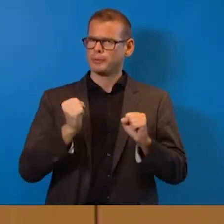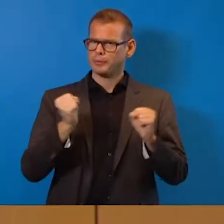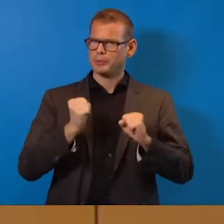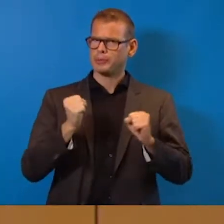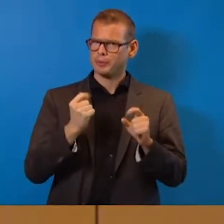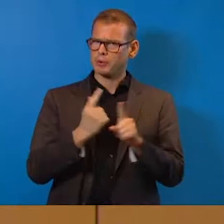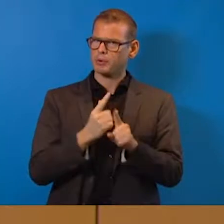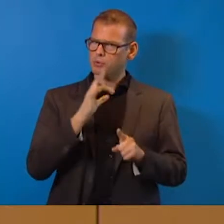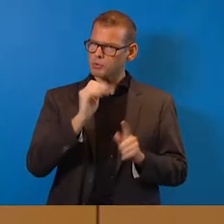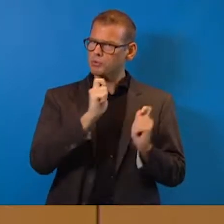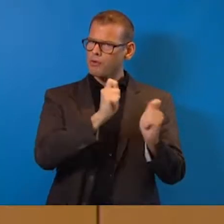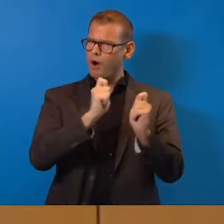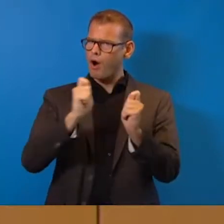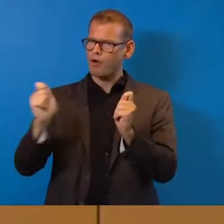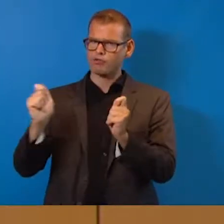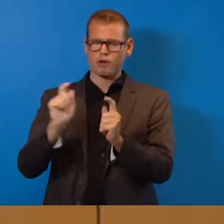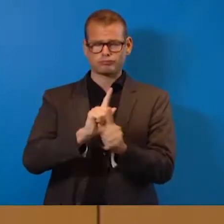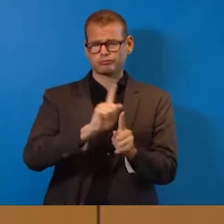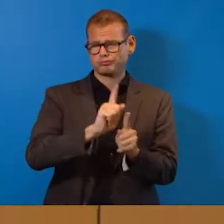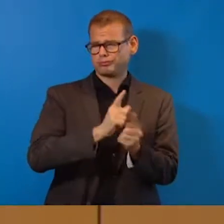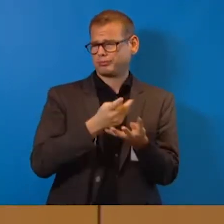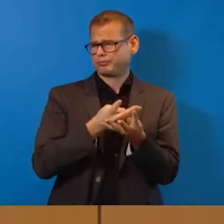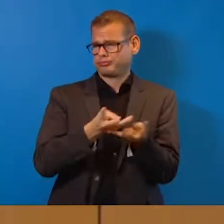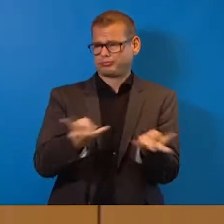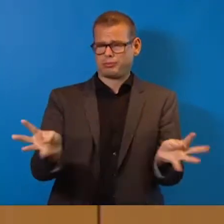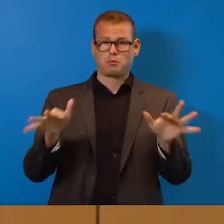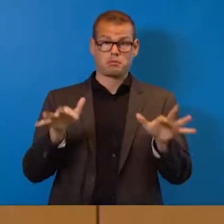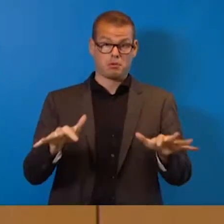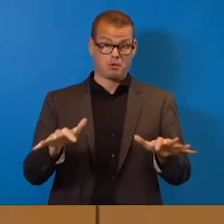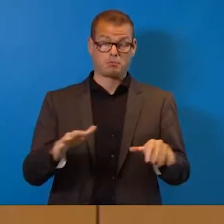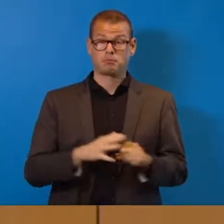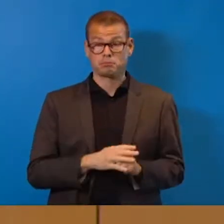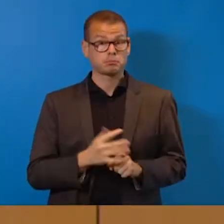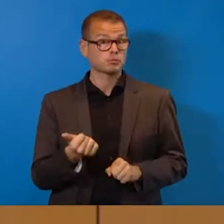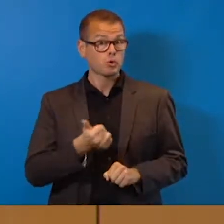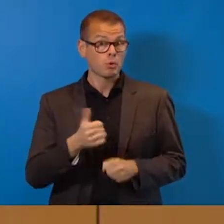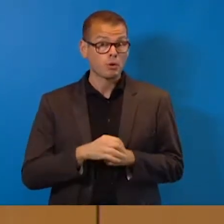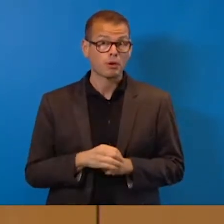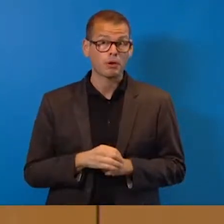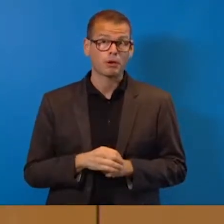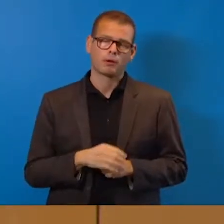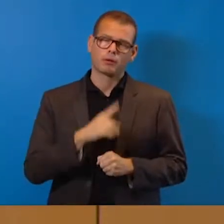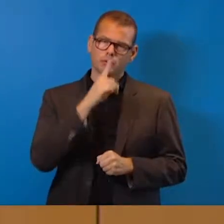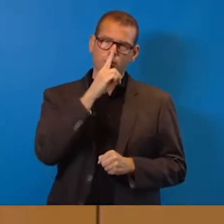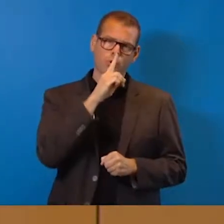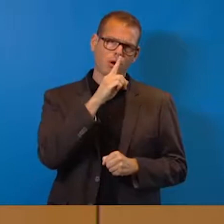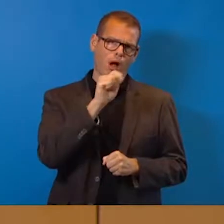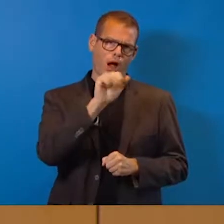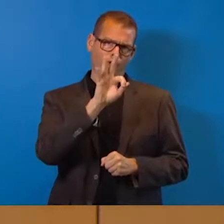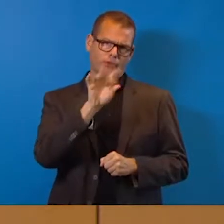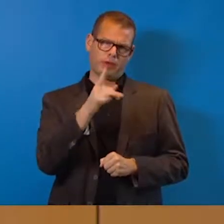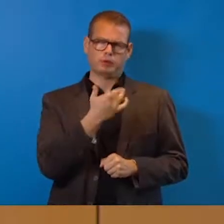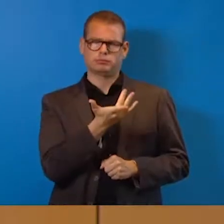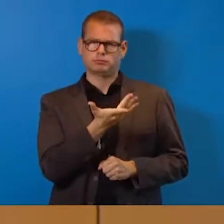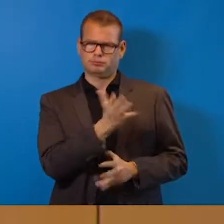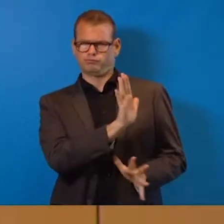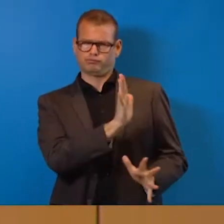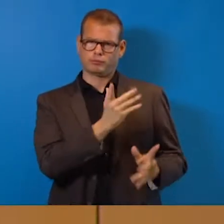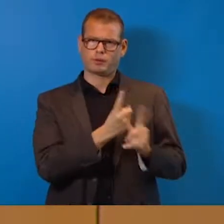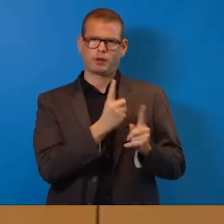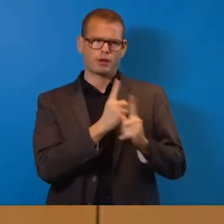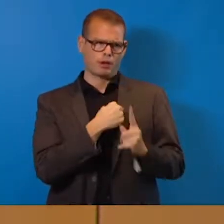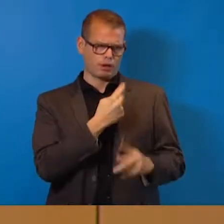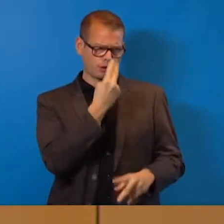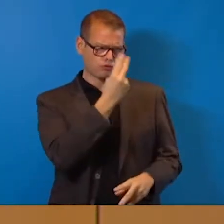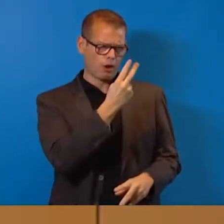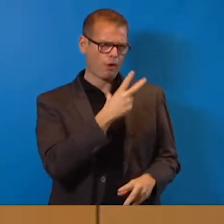Vielfalt hier richtig gute Vorschläge auf dem Tisch liegen. Das ist toll. Also bis auf AfD, die lasse ich mal außen vor, Herr Köhler, wir schauen sie